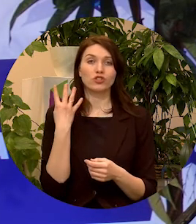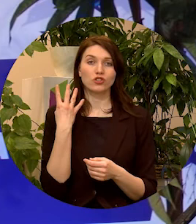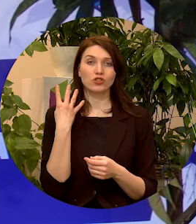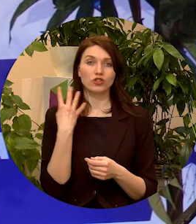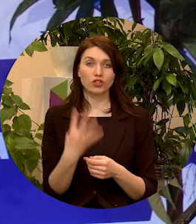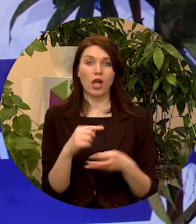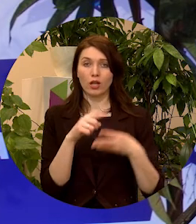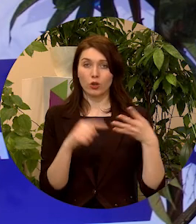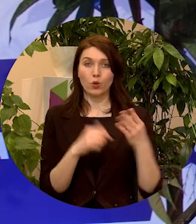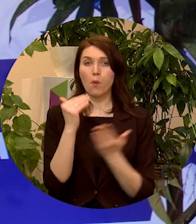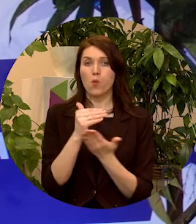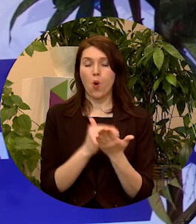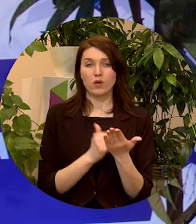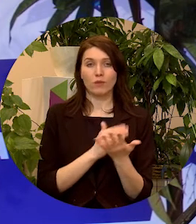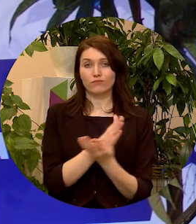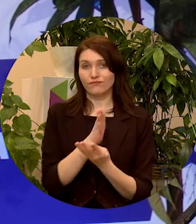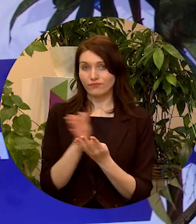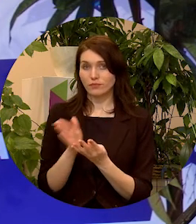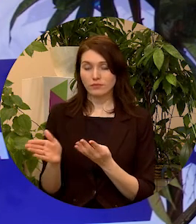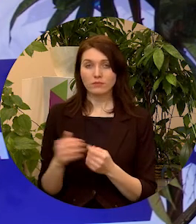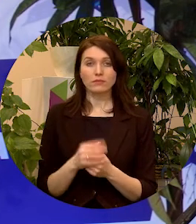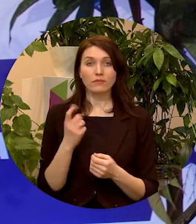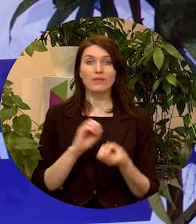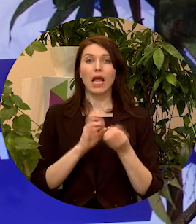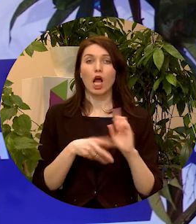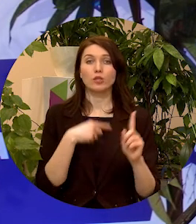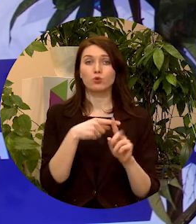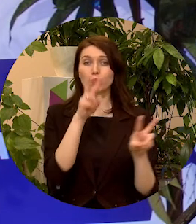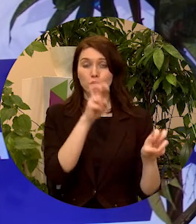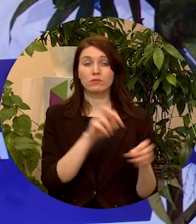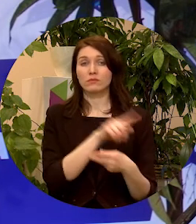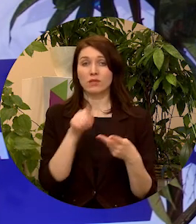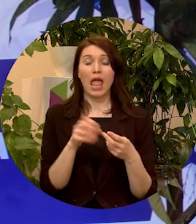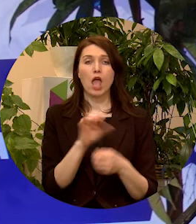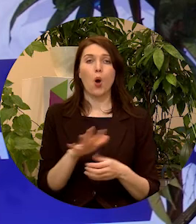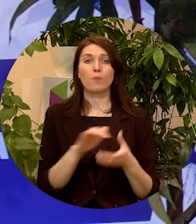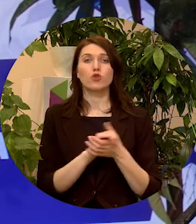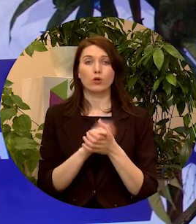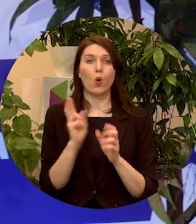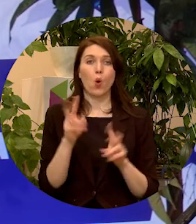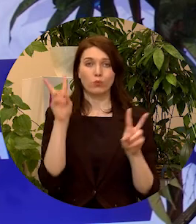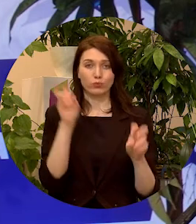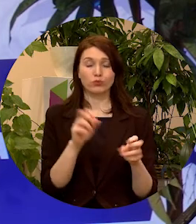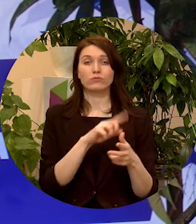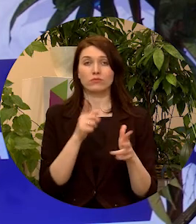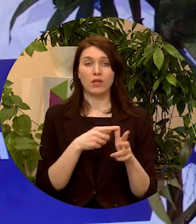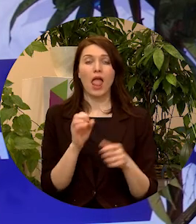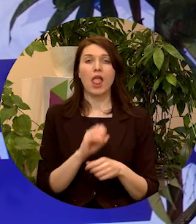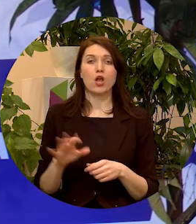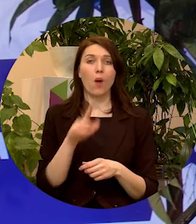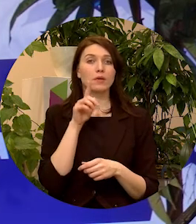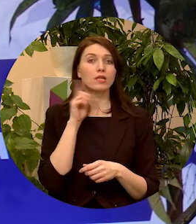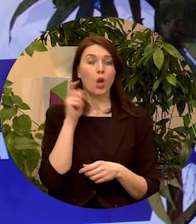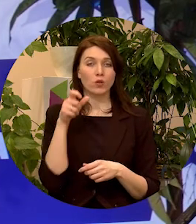programmu virzienā. Vienas ir Rasmus+, otrs – Eiropas solidaritātes korpus, trešais –